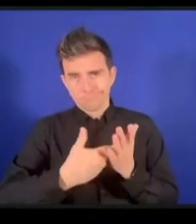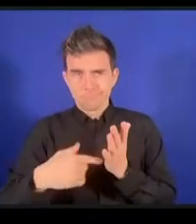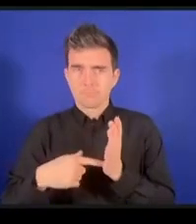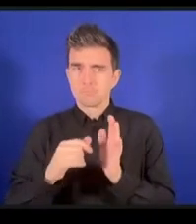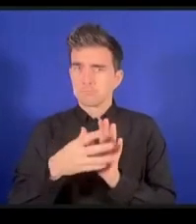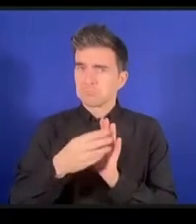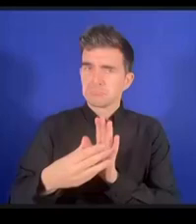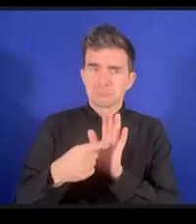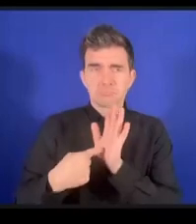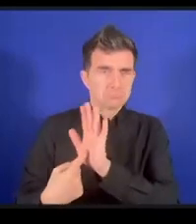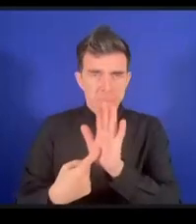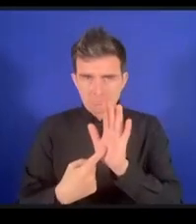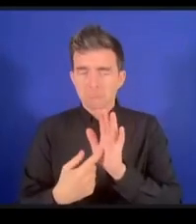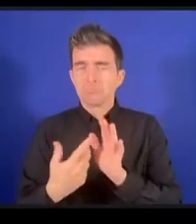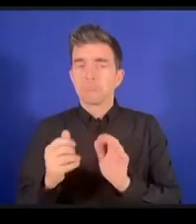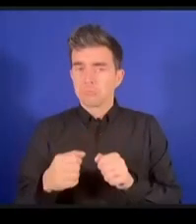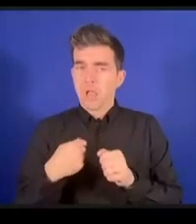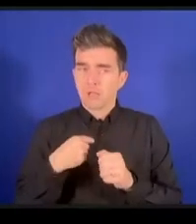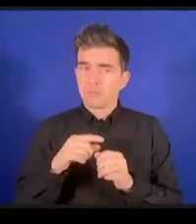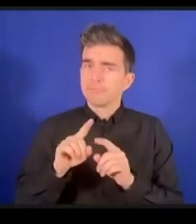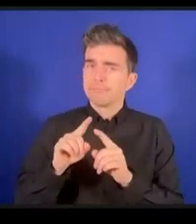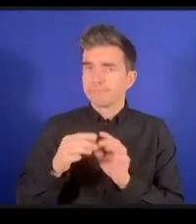差し上げることができると思っています